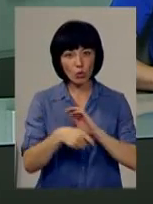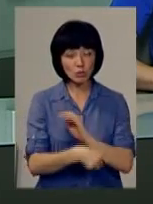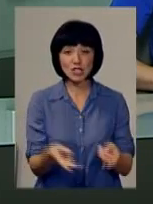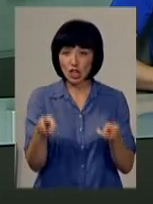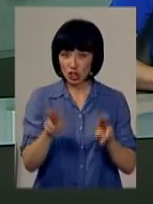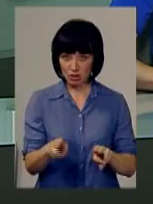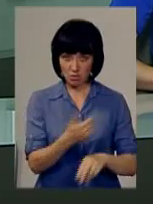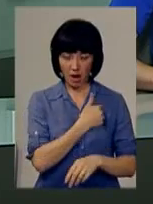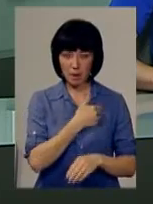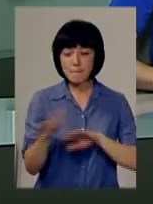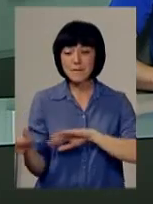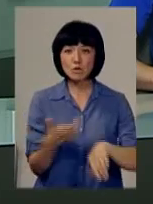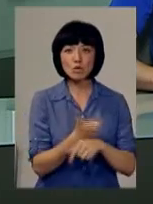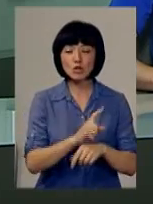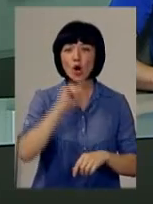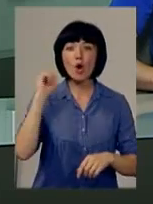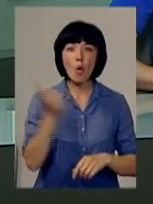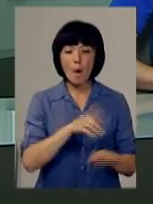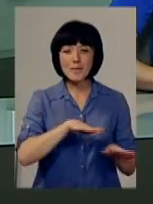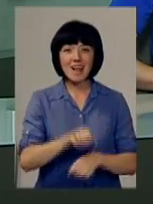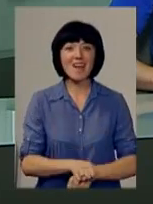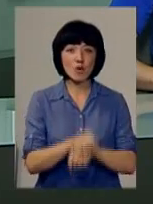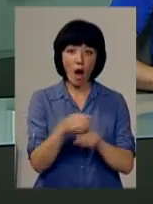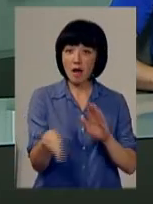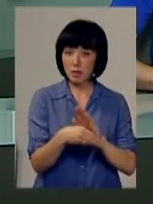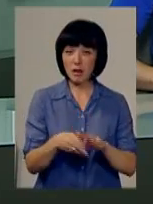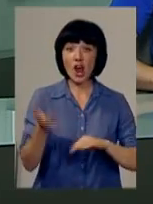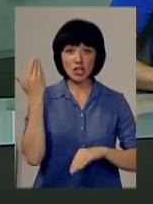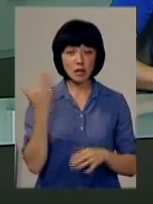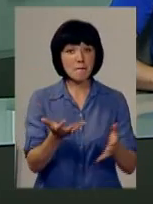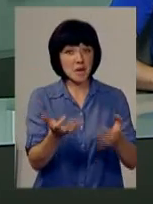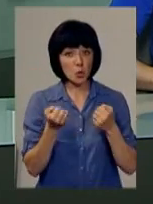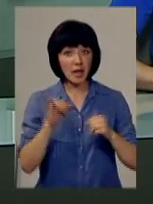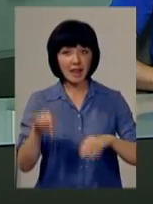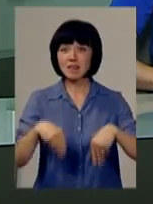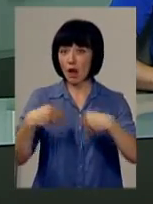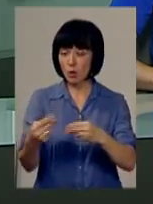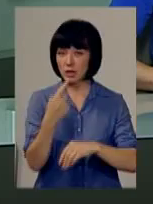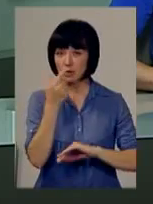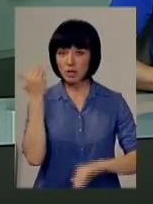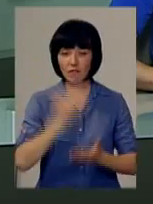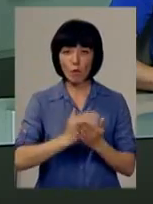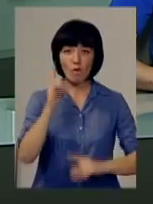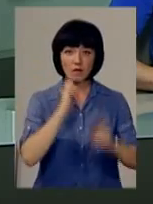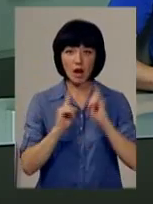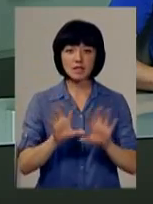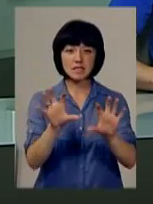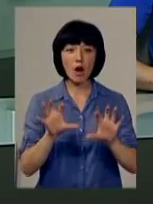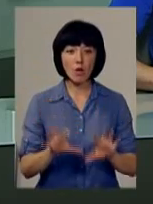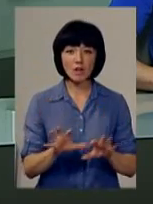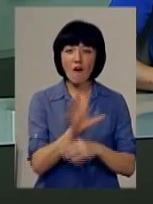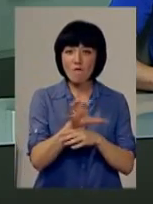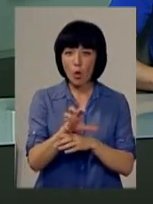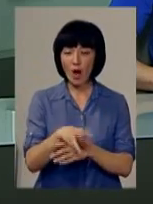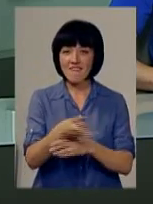прагненням. Минуло більше року після революції, а хабарі, як і раніше, беруть і дають. Нещодавно Верховна Рада оховила закон, згідно з яким